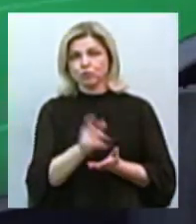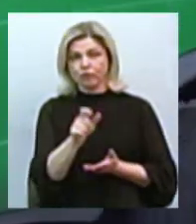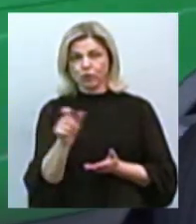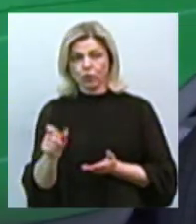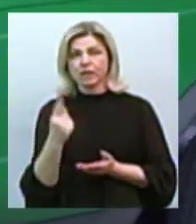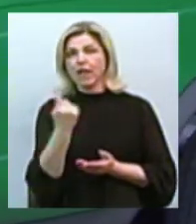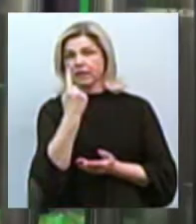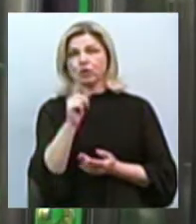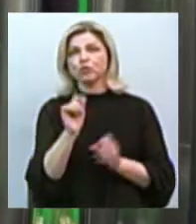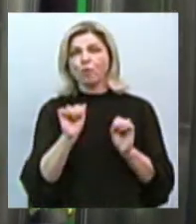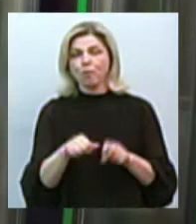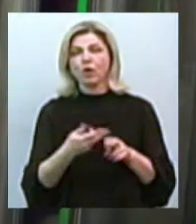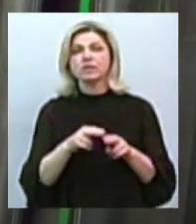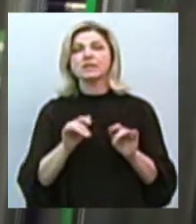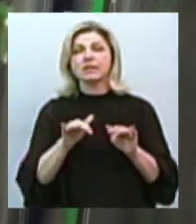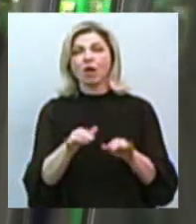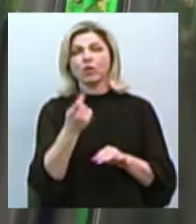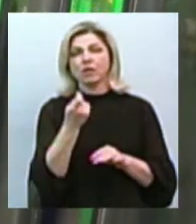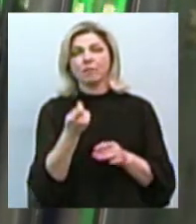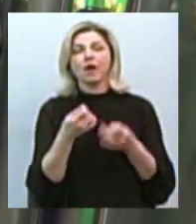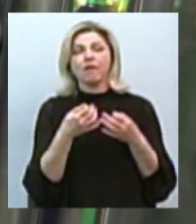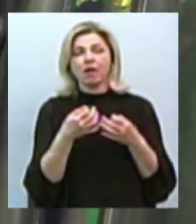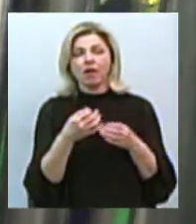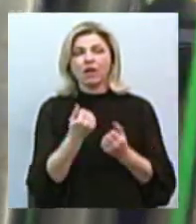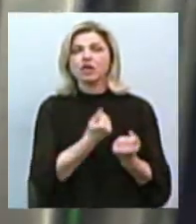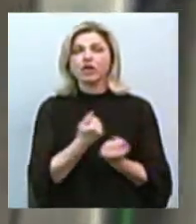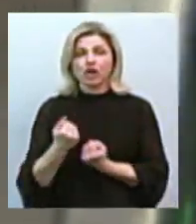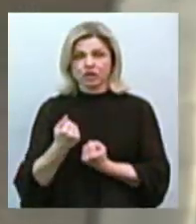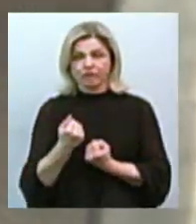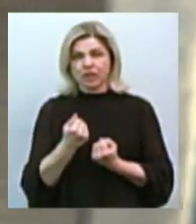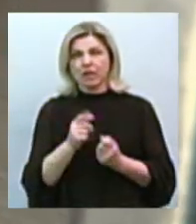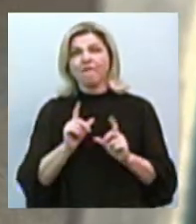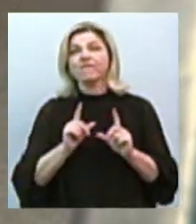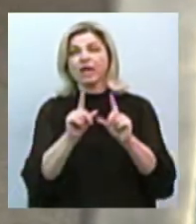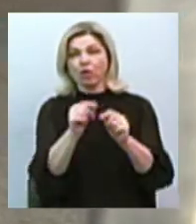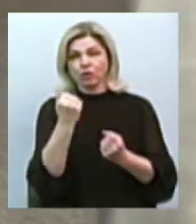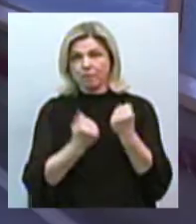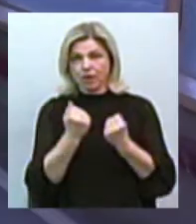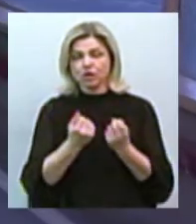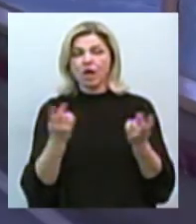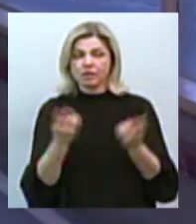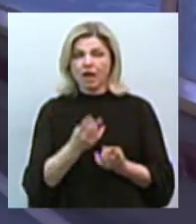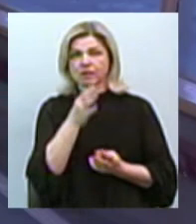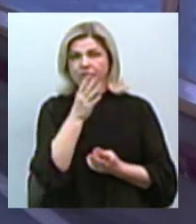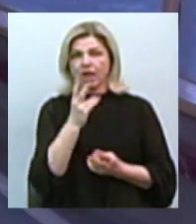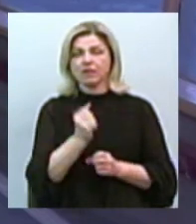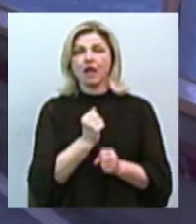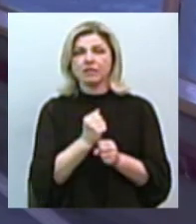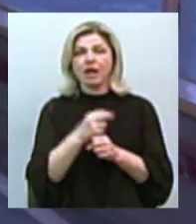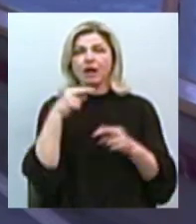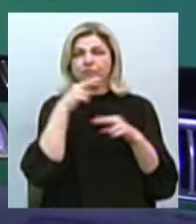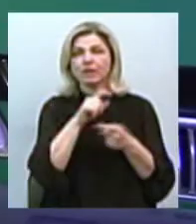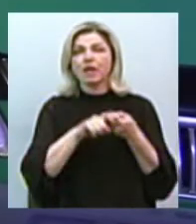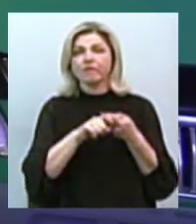що можу додати, що ці заходи трішки сповільнюють вихід техніки на лінію. У зв'язку з тим, що необхідний час на проведення дезінфекції